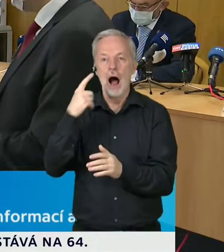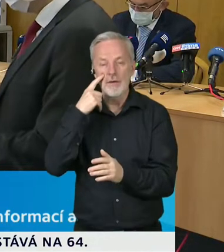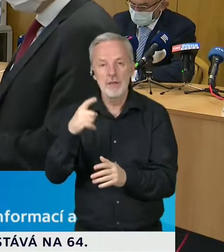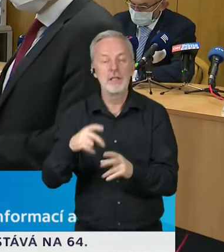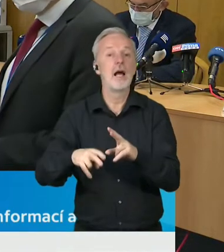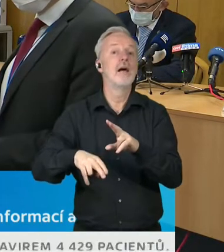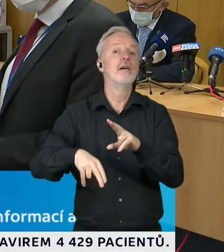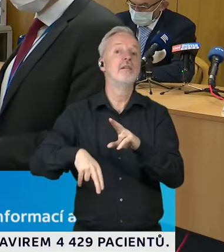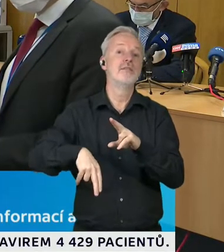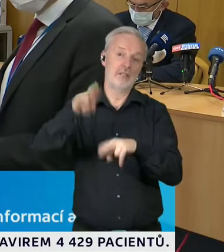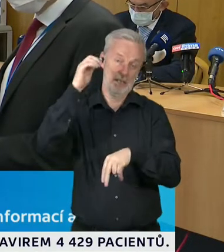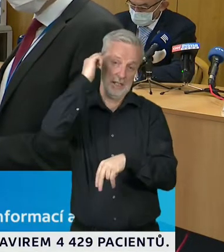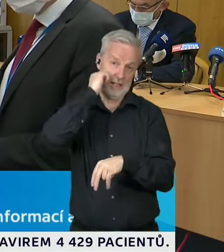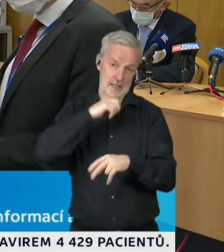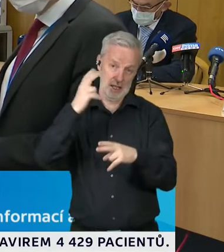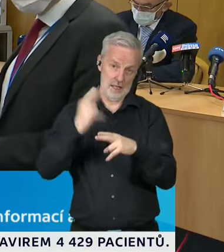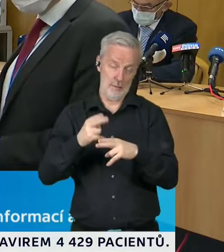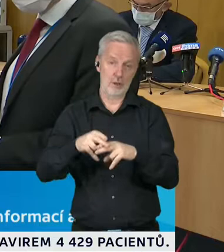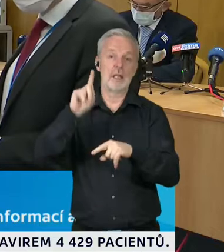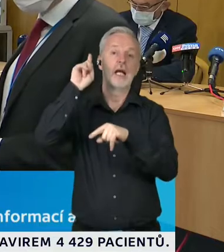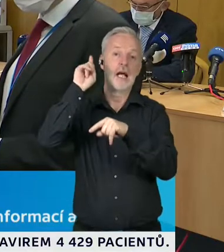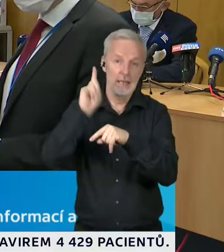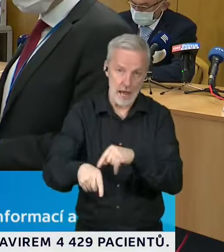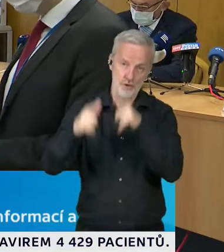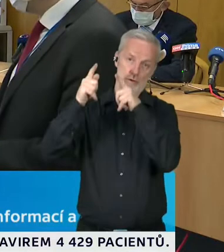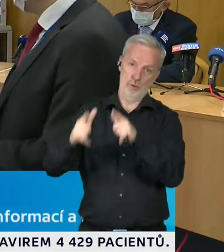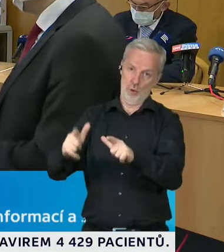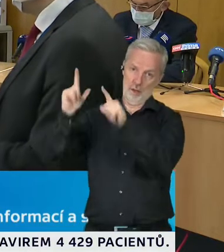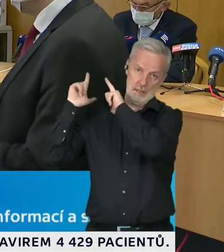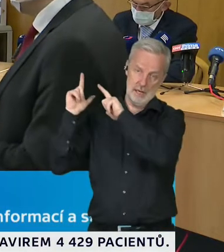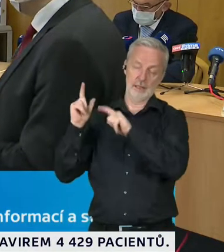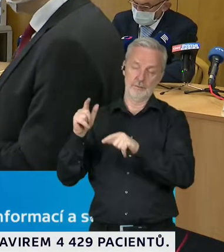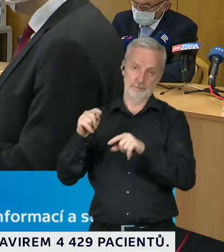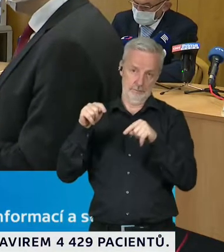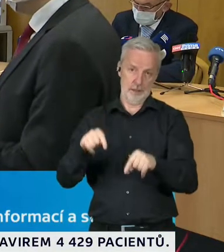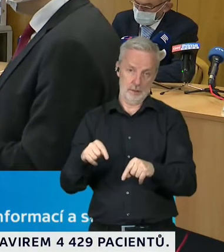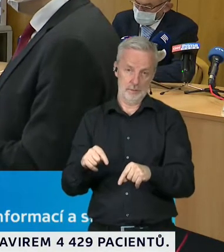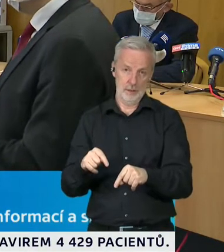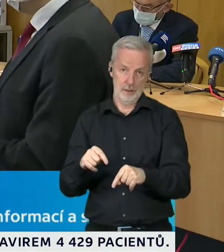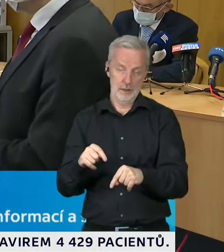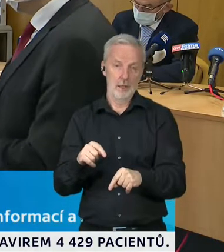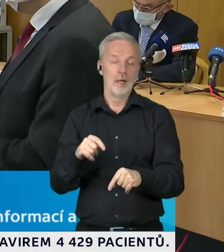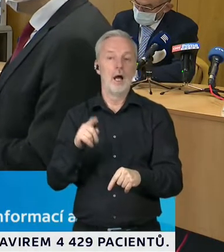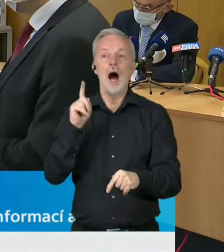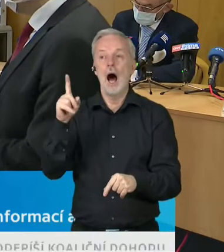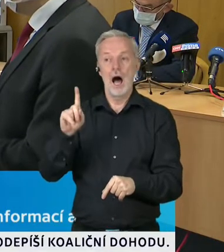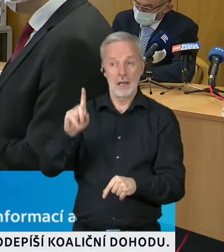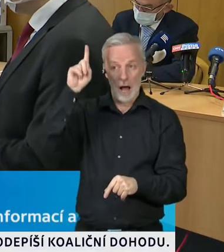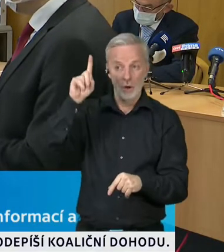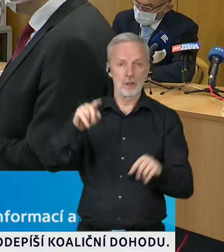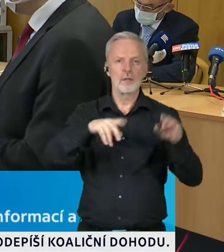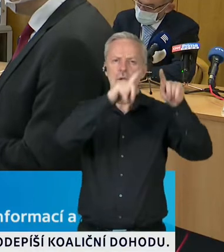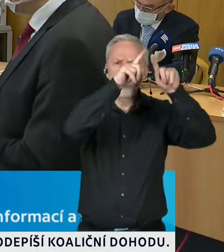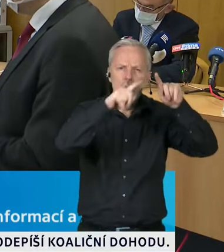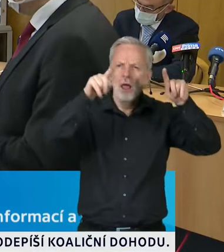To znamená, registrujeme větší počty nově diagnostikovaných pacientů, případů a nahoře vidíte v těch obláčcích,